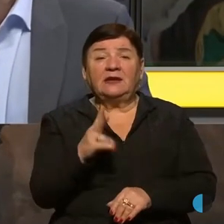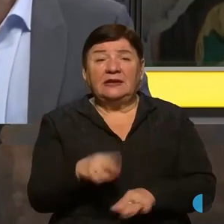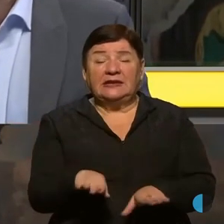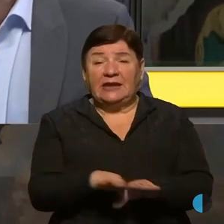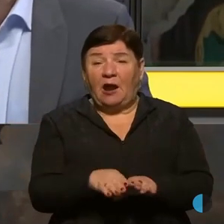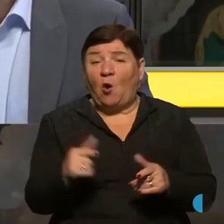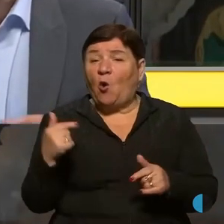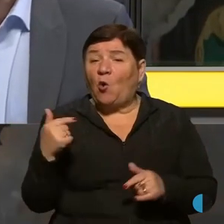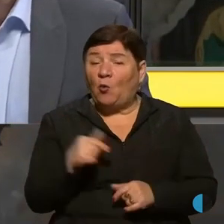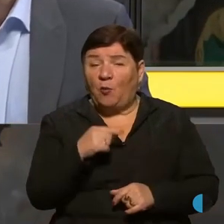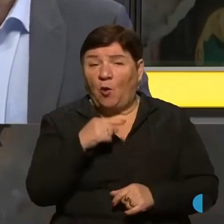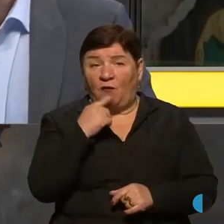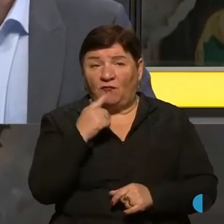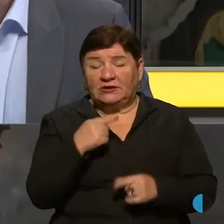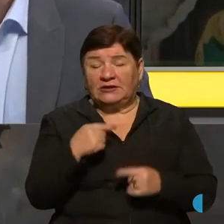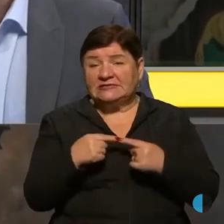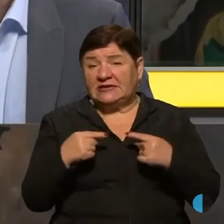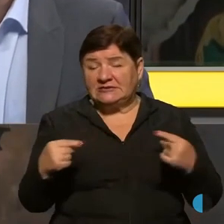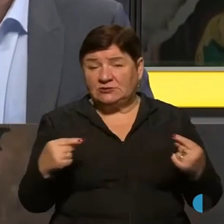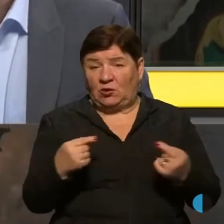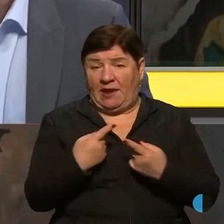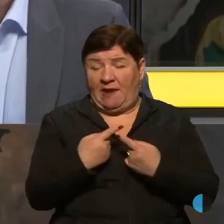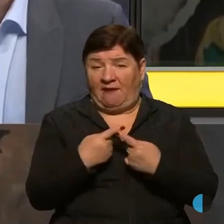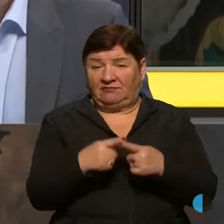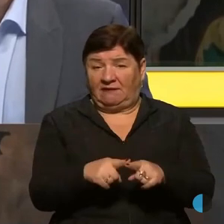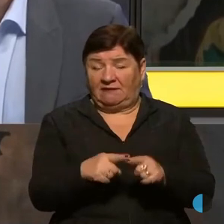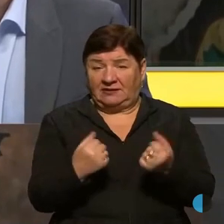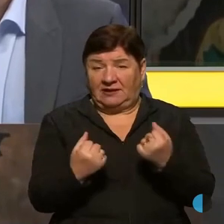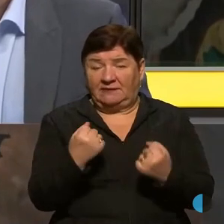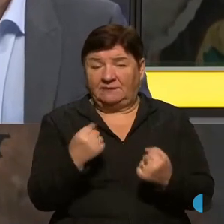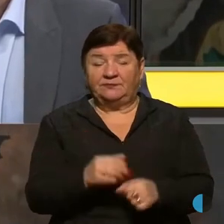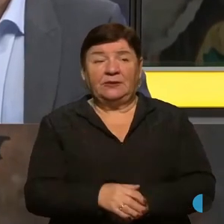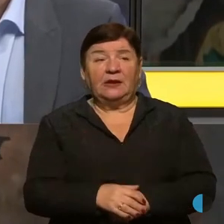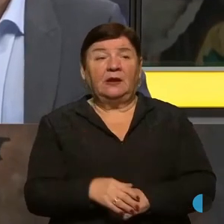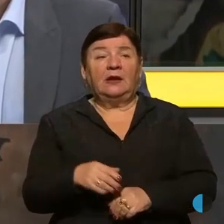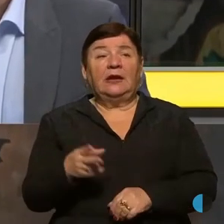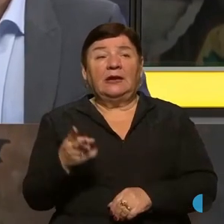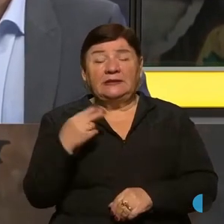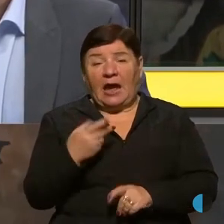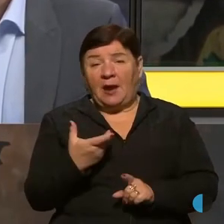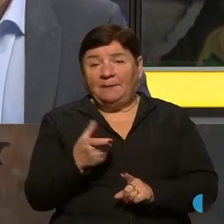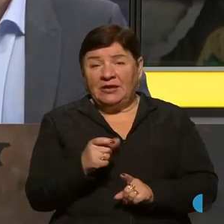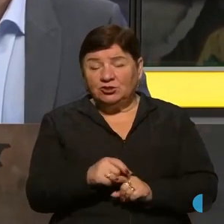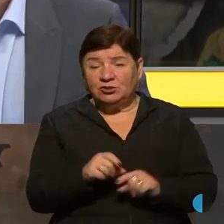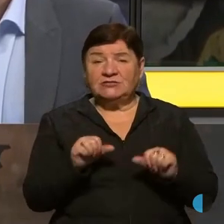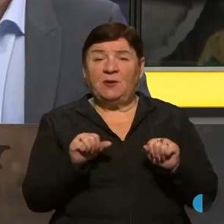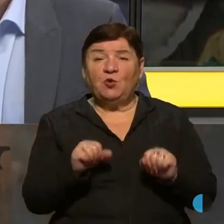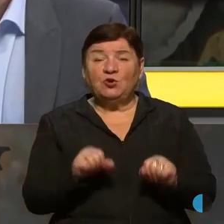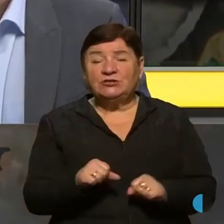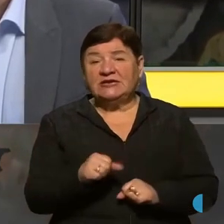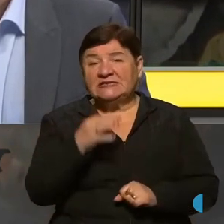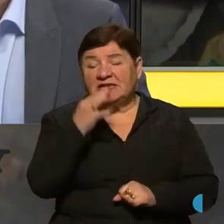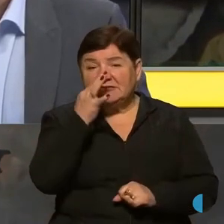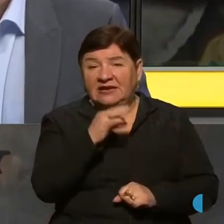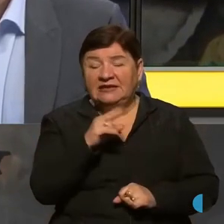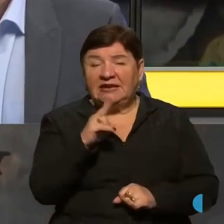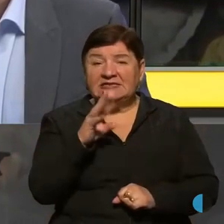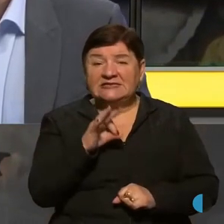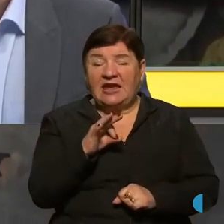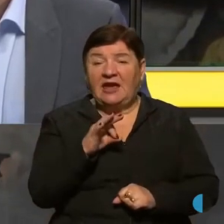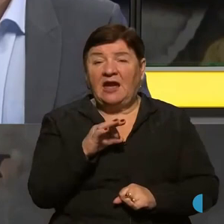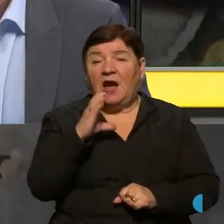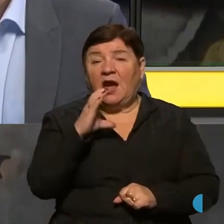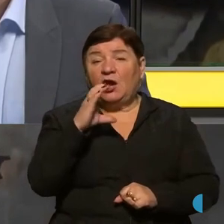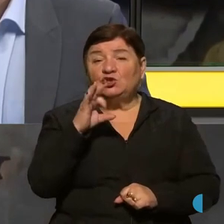грубо кажучи, солянка з різної техніки? Ну так, в більшості можна сказати, що це солянка,